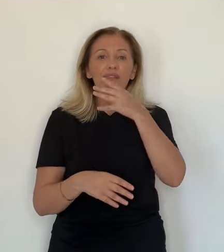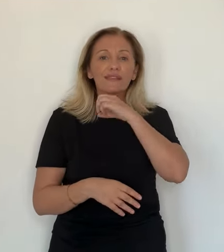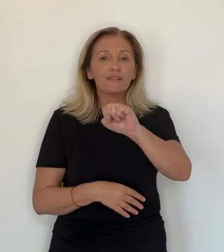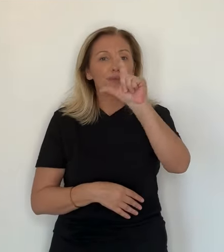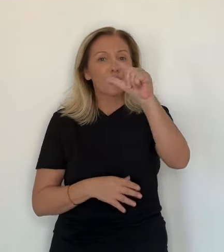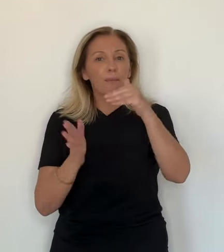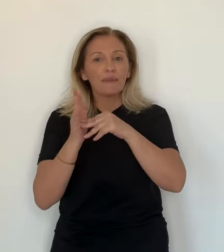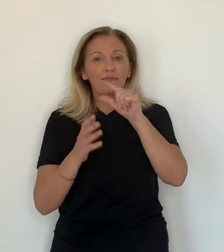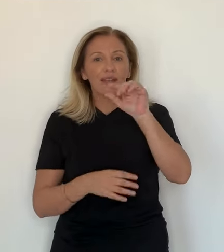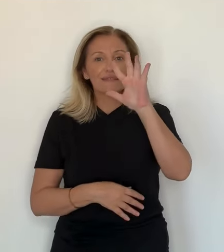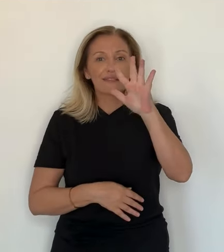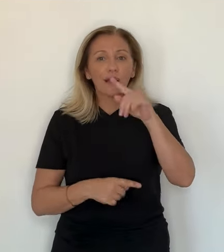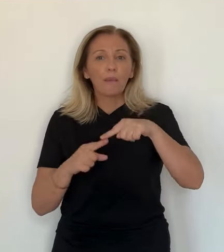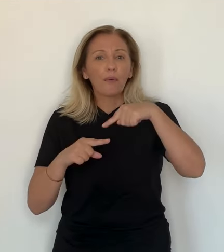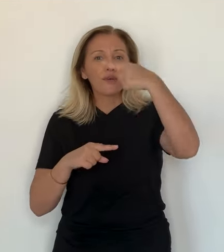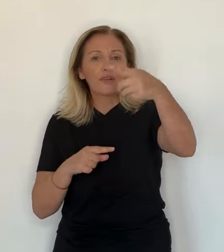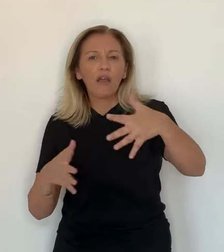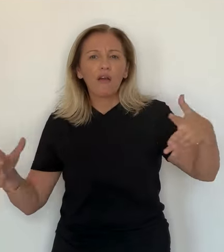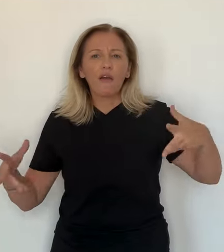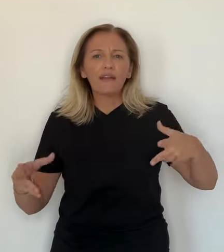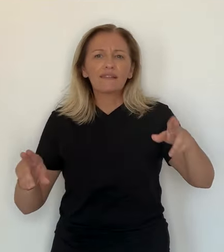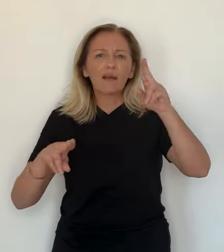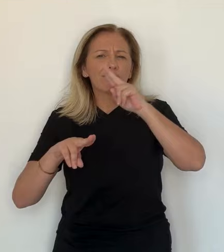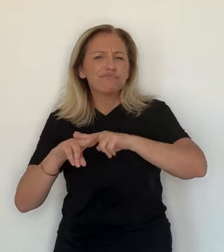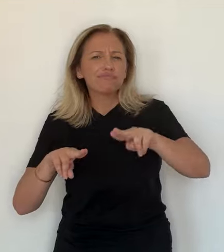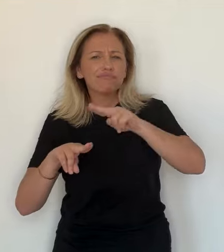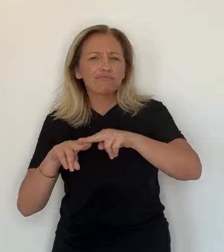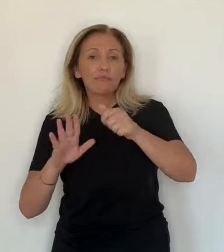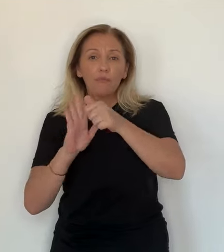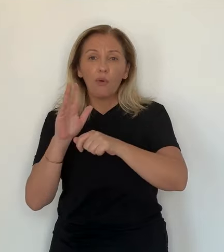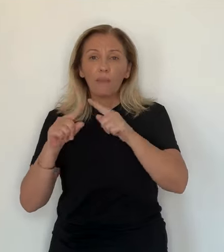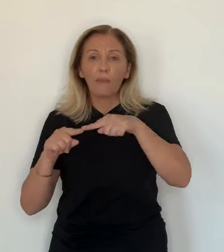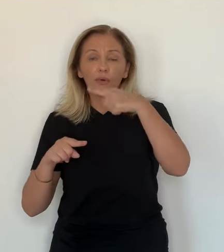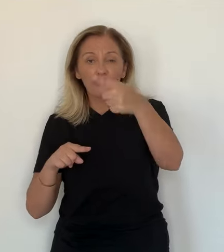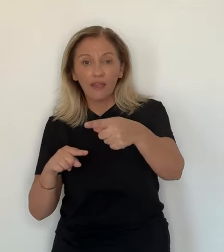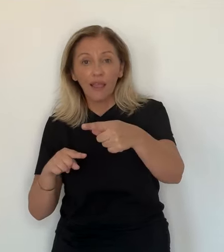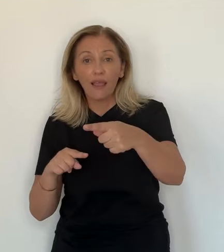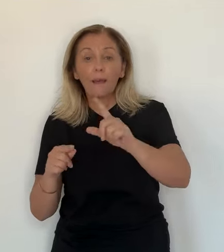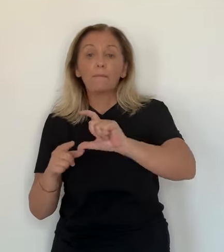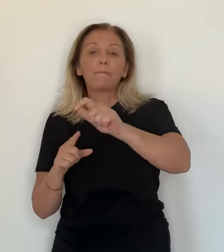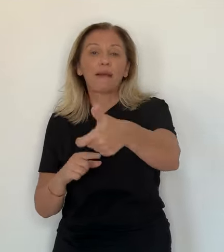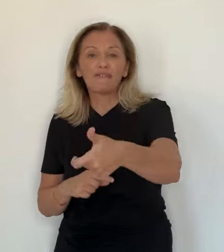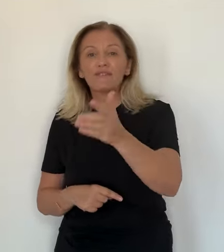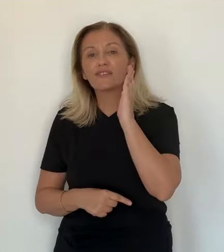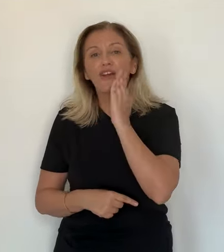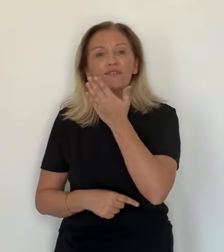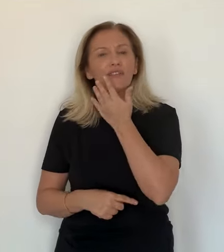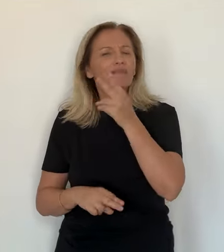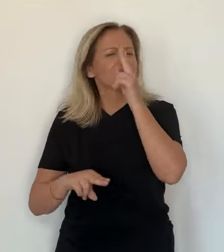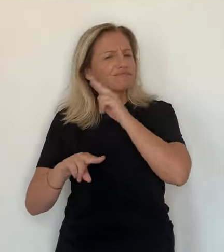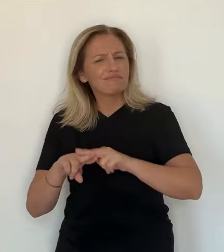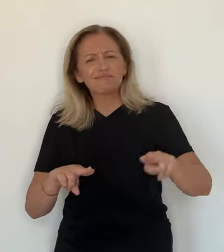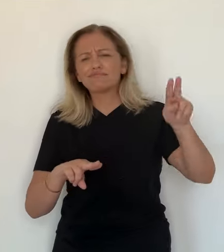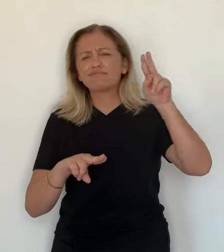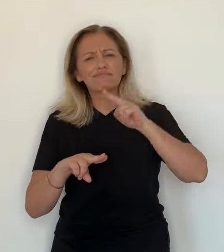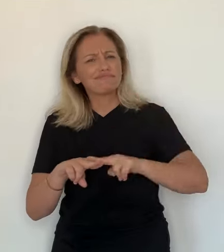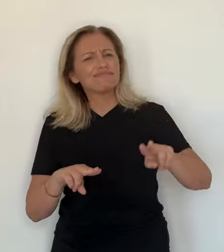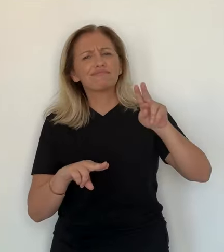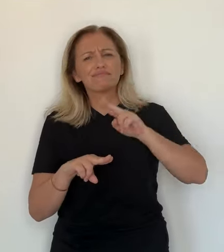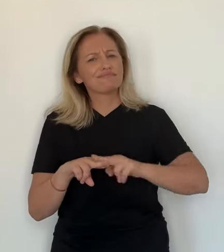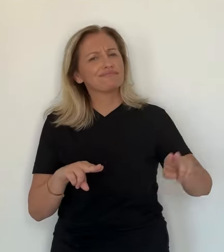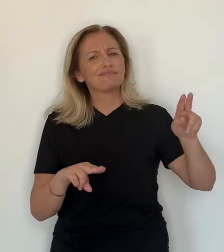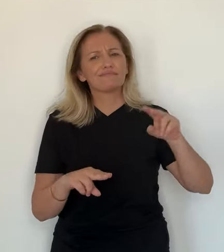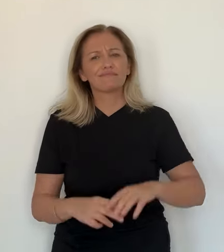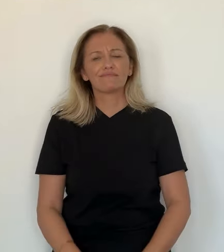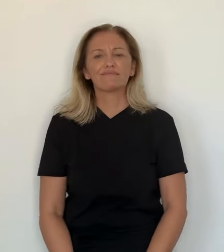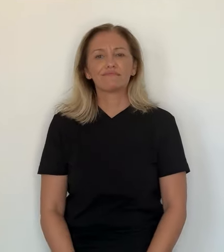2025. Les prochaines grosses étapes interviendront le mois prochain puis en janvier avec l'enlèvement des pylônes d'abord puis les premiers éléments de la